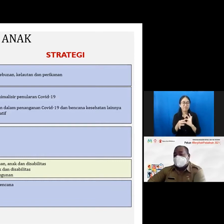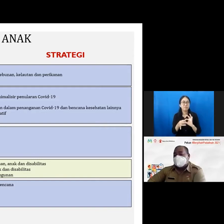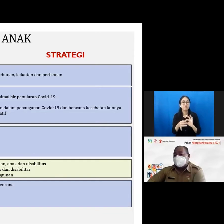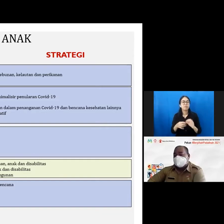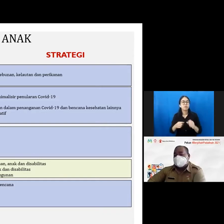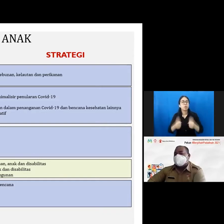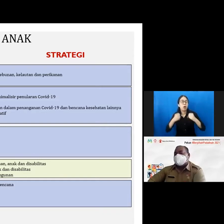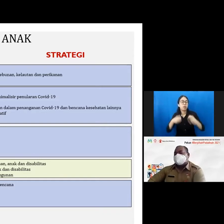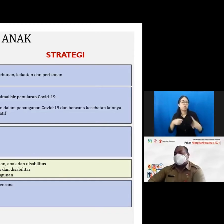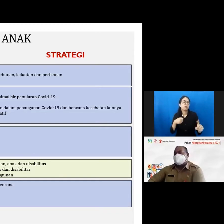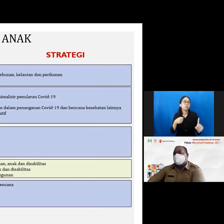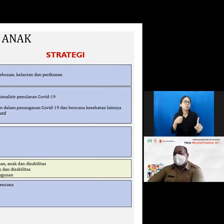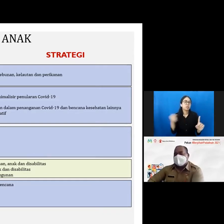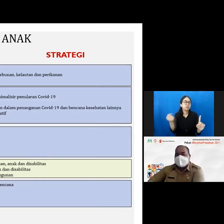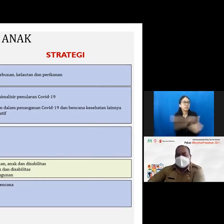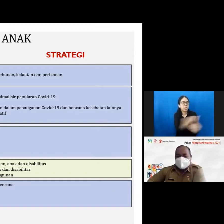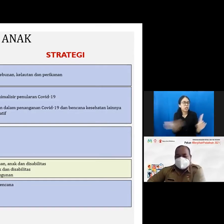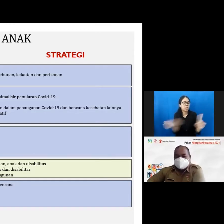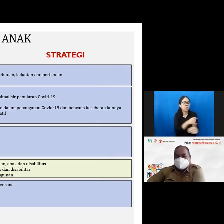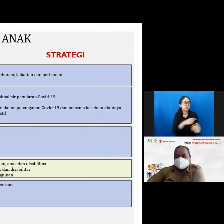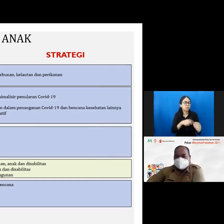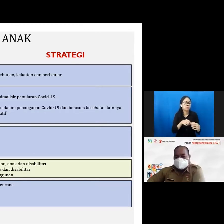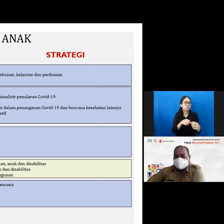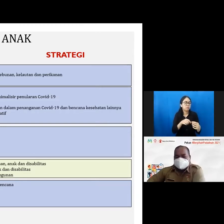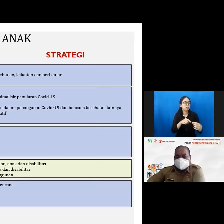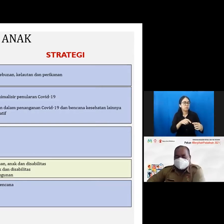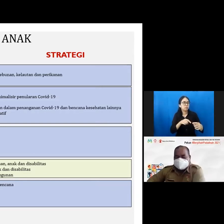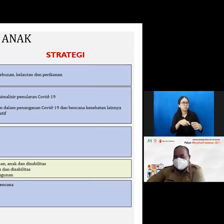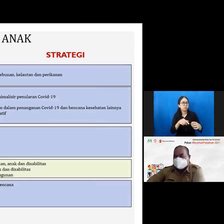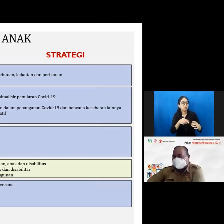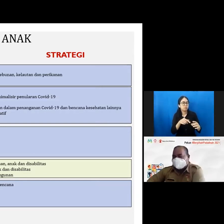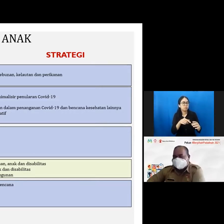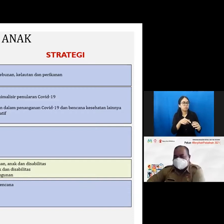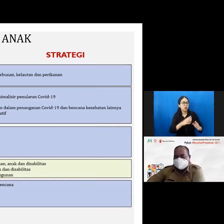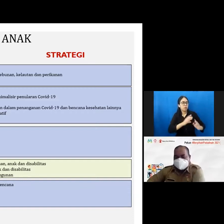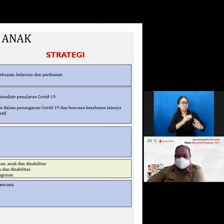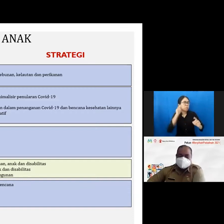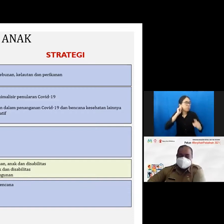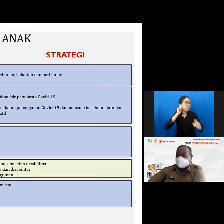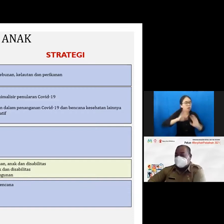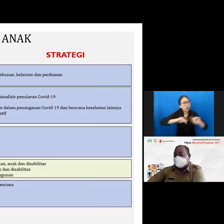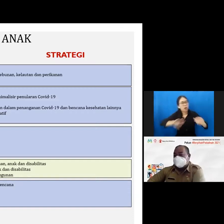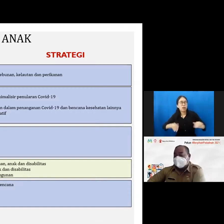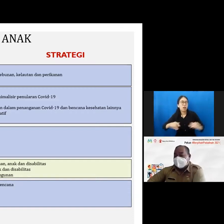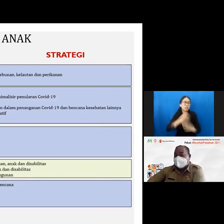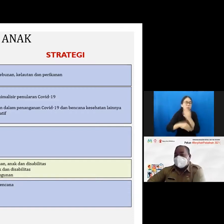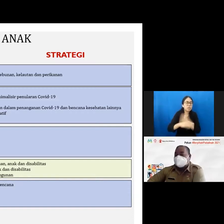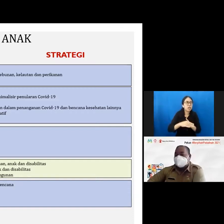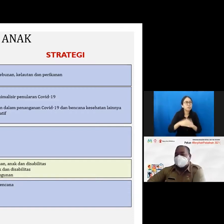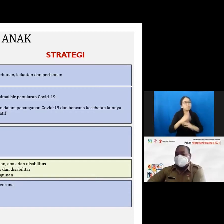anak dan disabilitas penanganan kasus kekerasan terhadap perempuan anak dan disabilitas tidak bisa